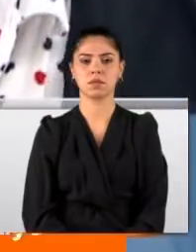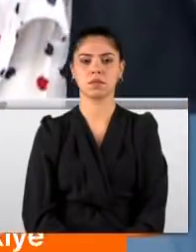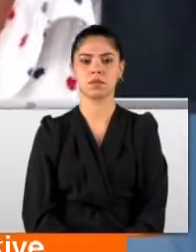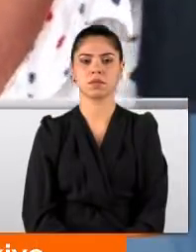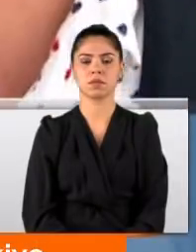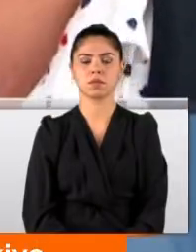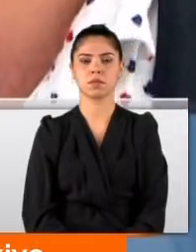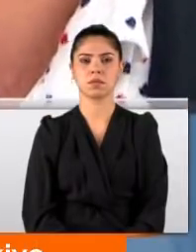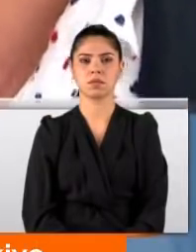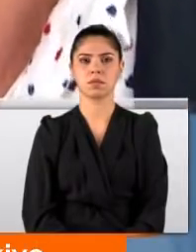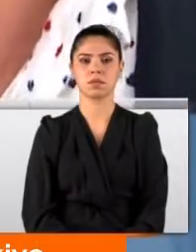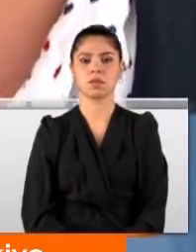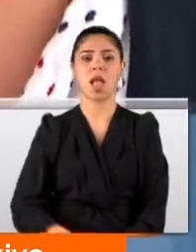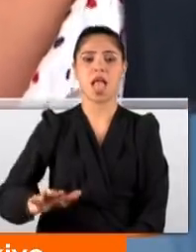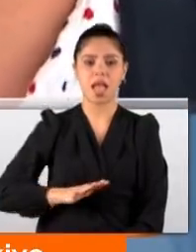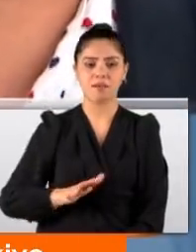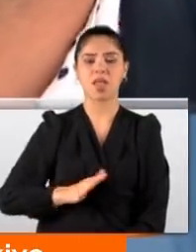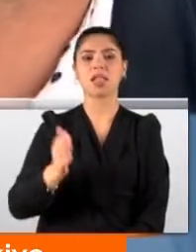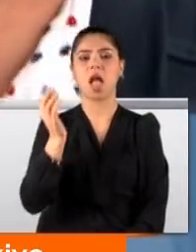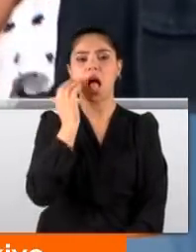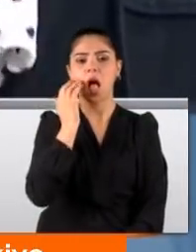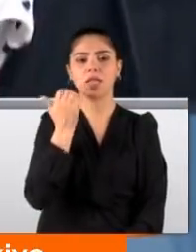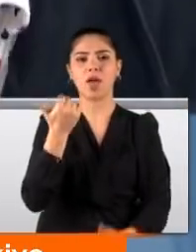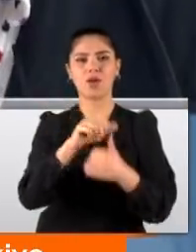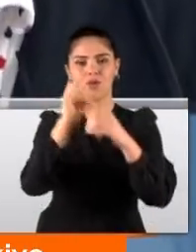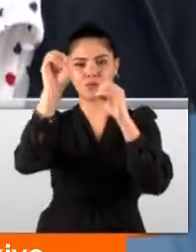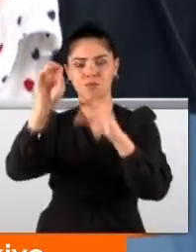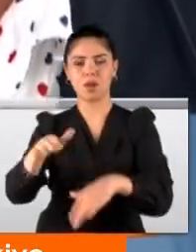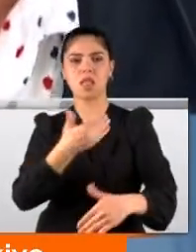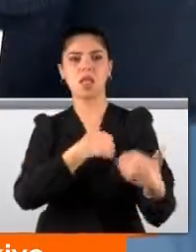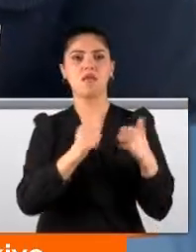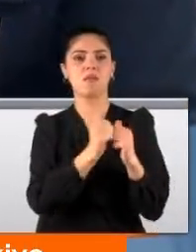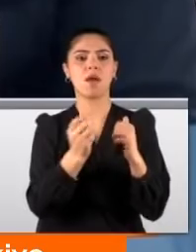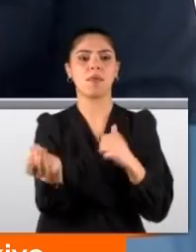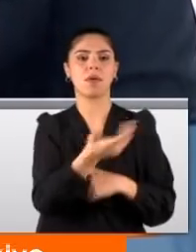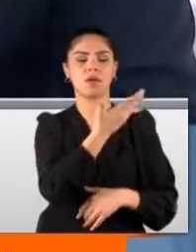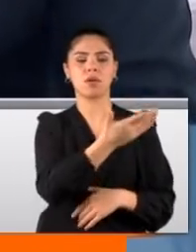Evladını ve anneannesini kocasına bıraktı, sevgilisine kaçtı.